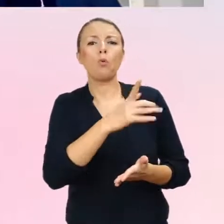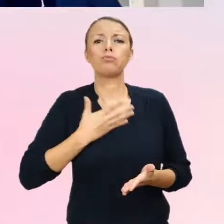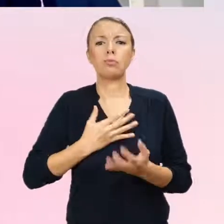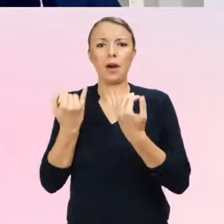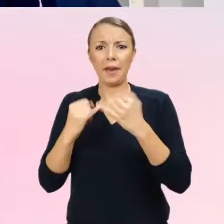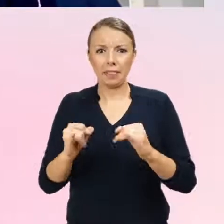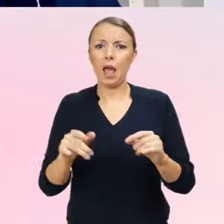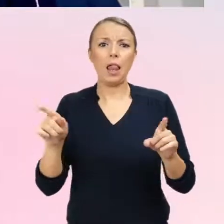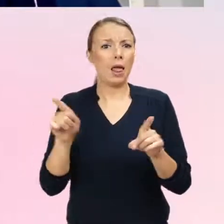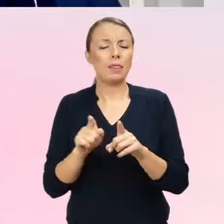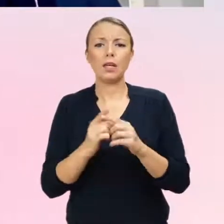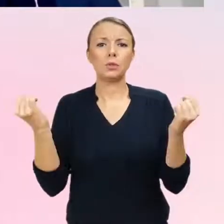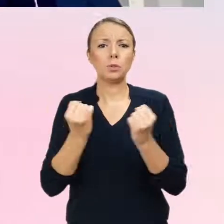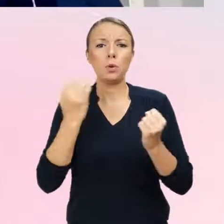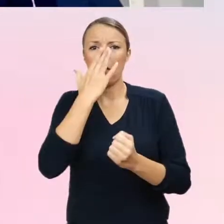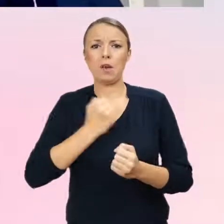akcentowana.